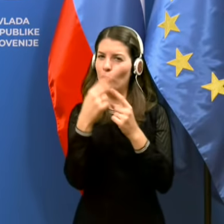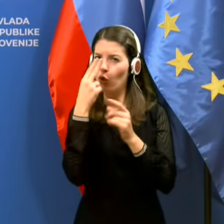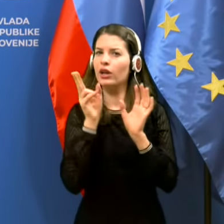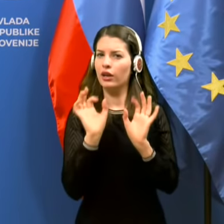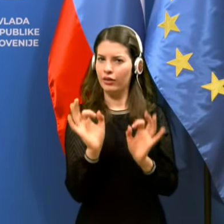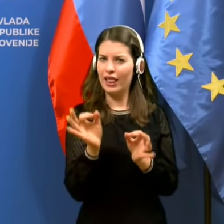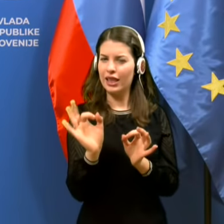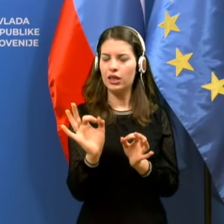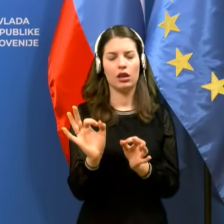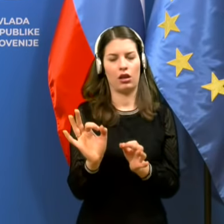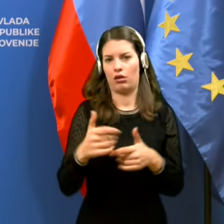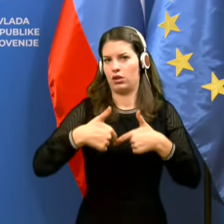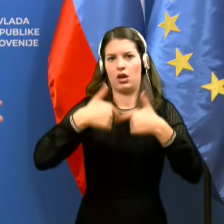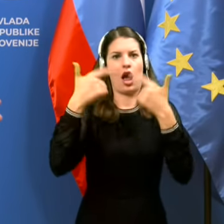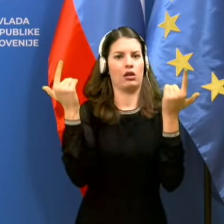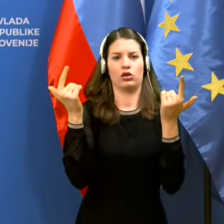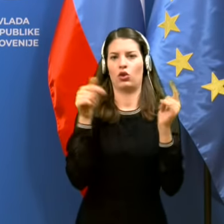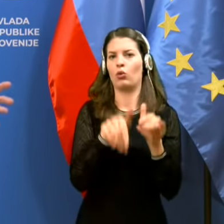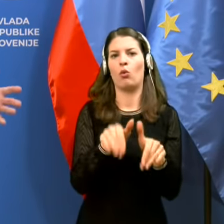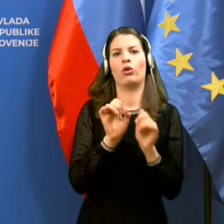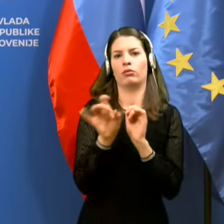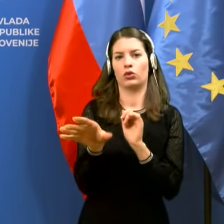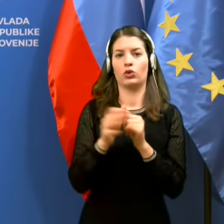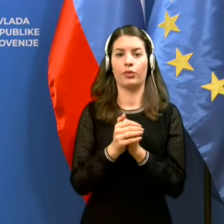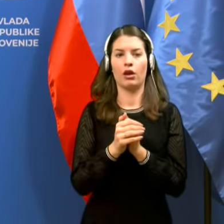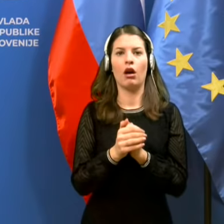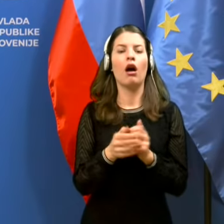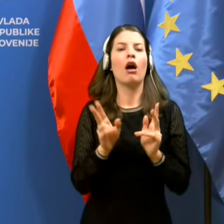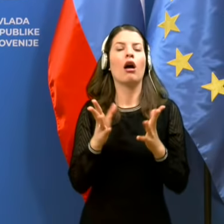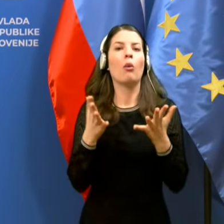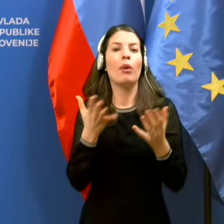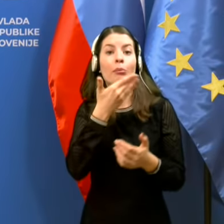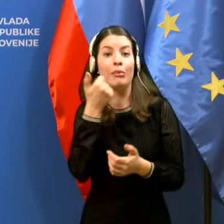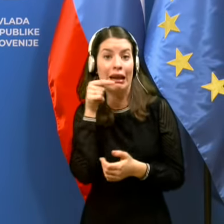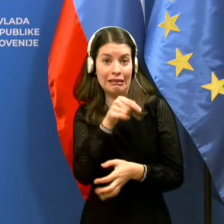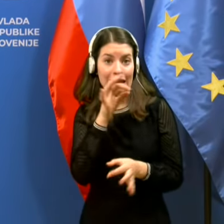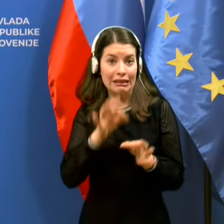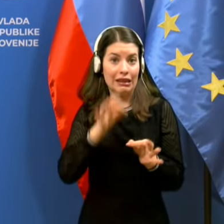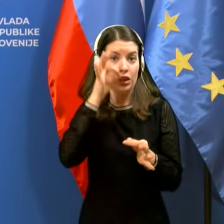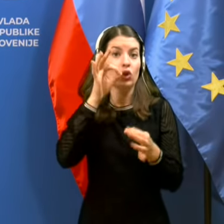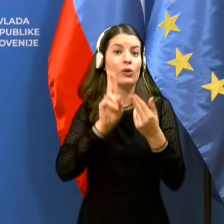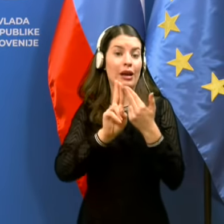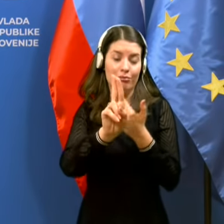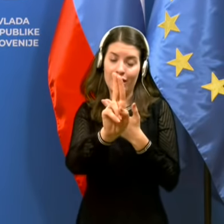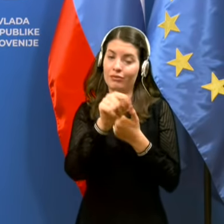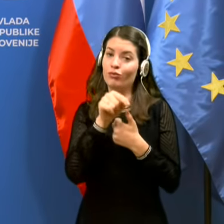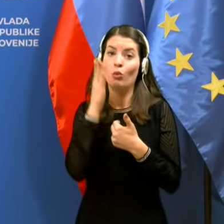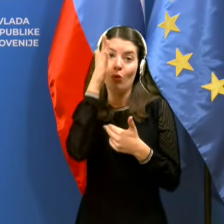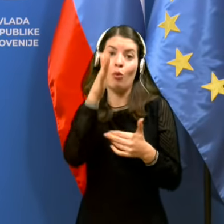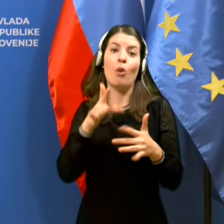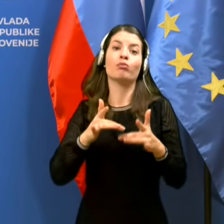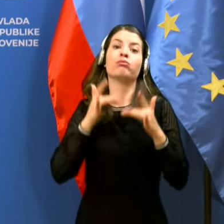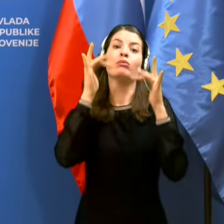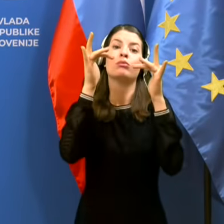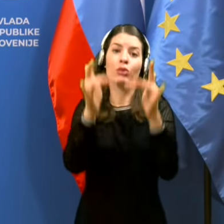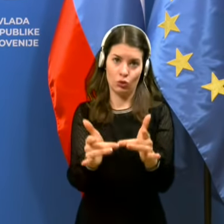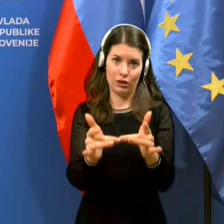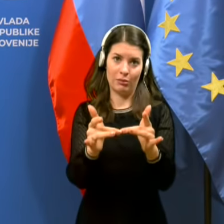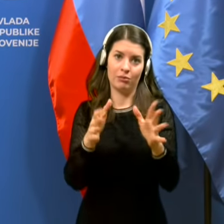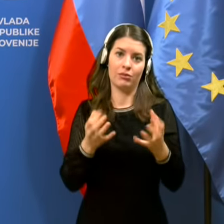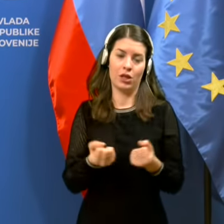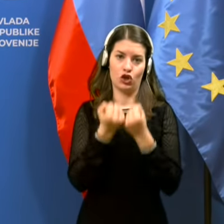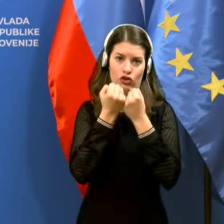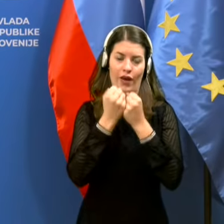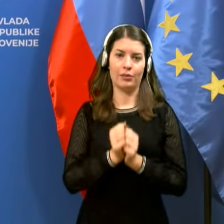kakšna mora biti pot. Ne glede na to. Potem rešitev, kako brez testi naprej, bomo pač reševali kasneje. Pomembno je, ampak pomembno je,